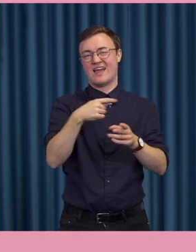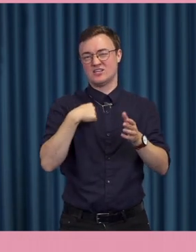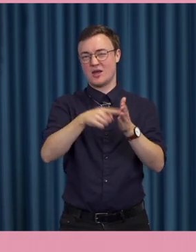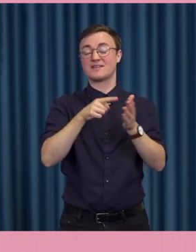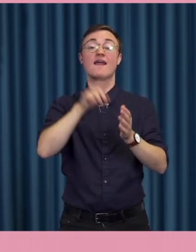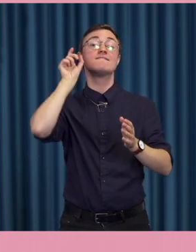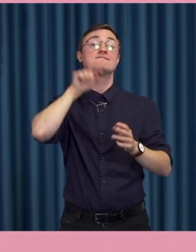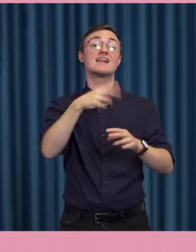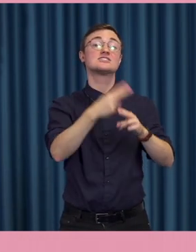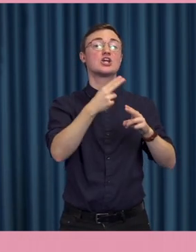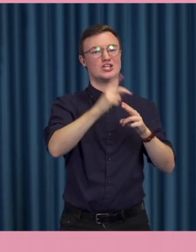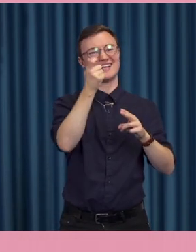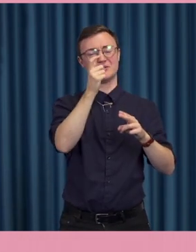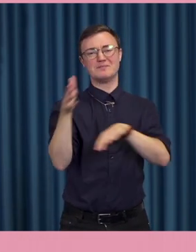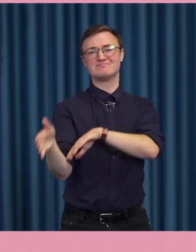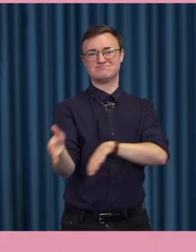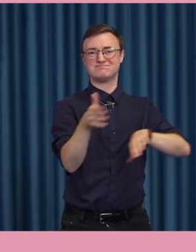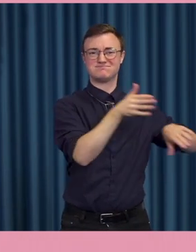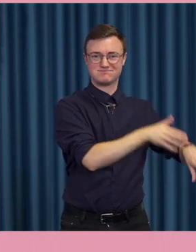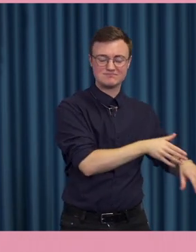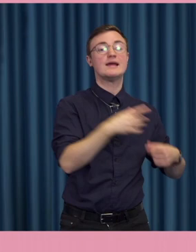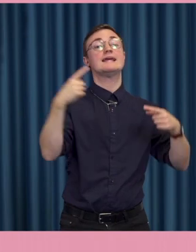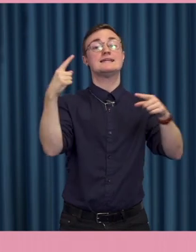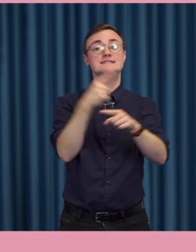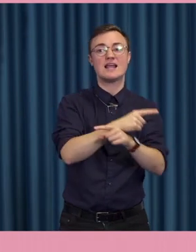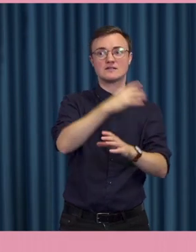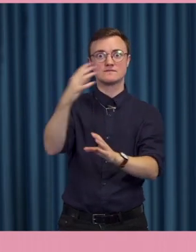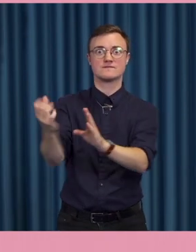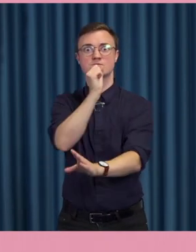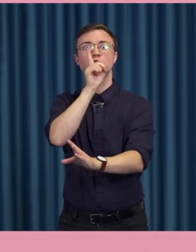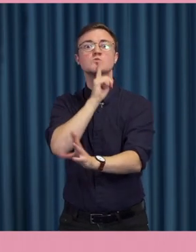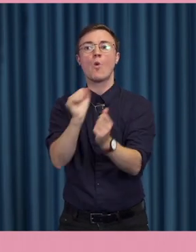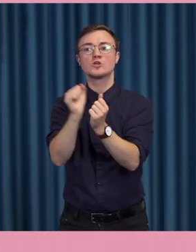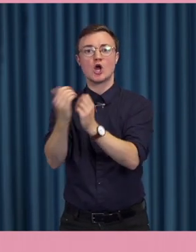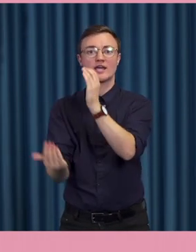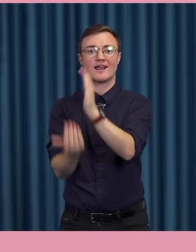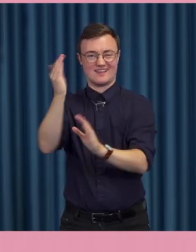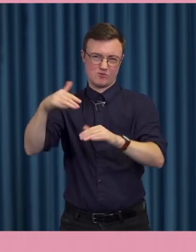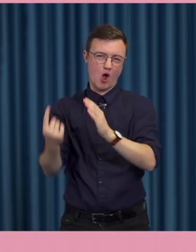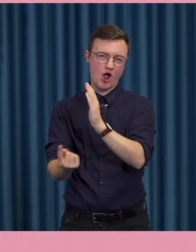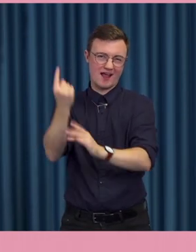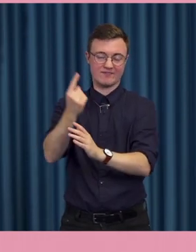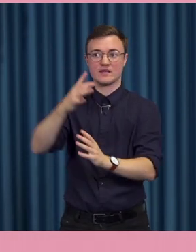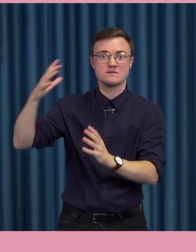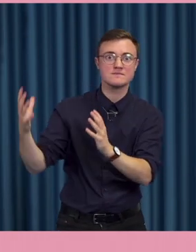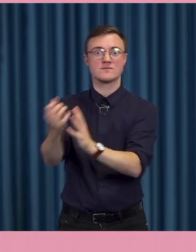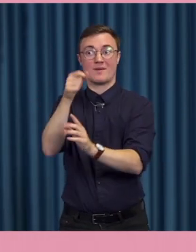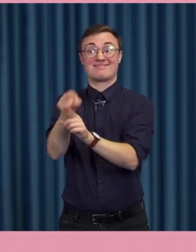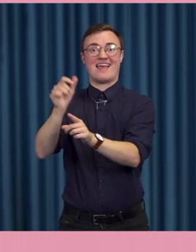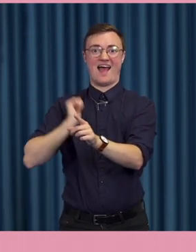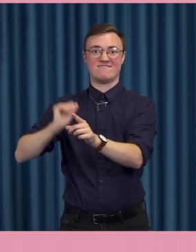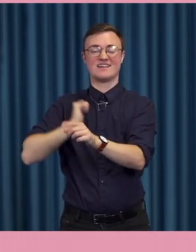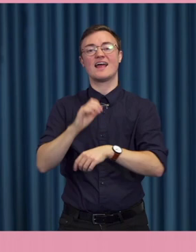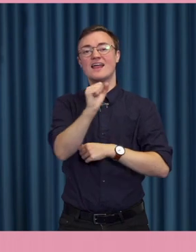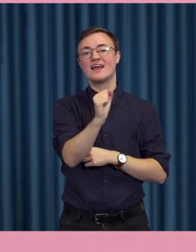kanske lite är förbi. Man väljer att fånga de händelser som redan sker. George